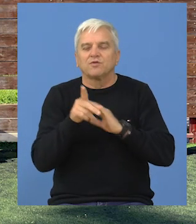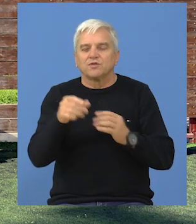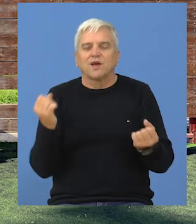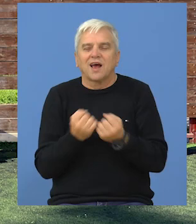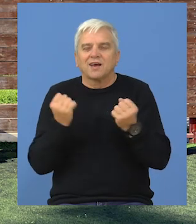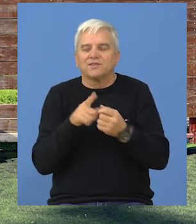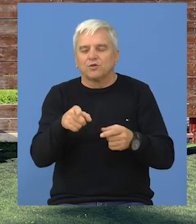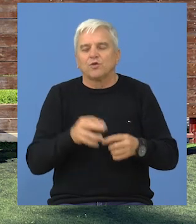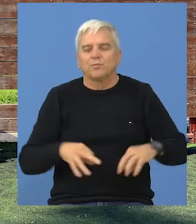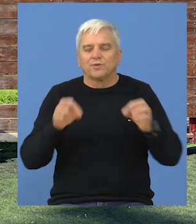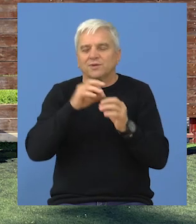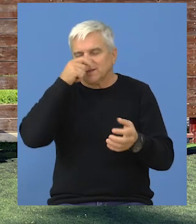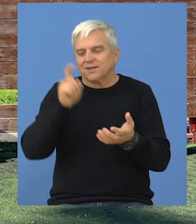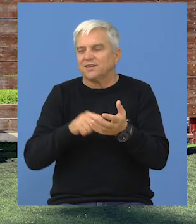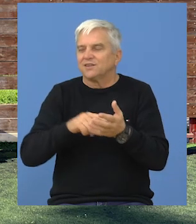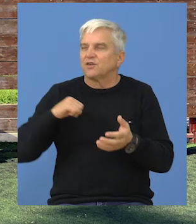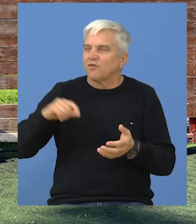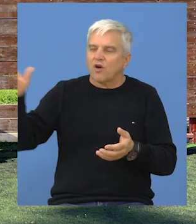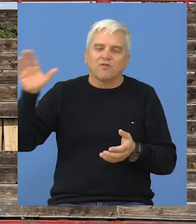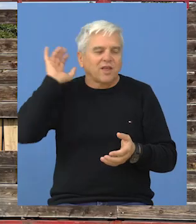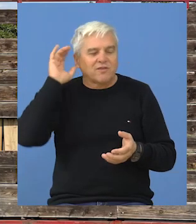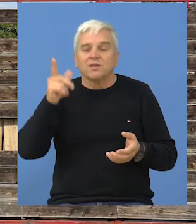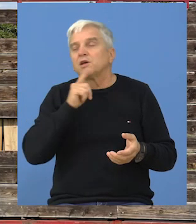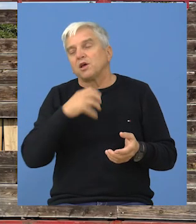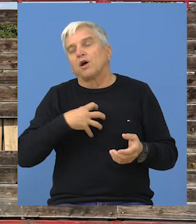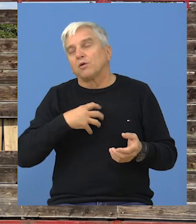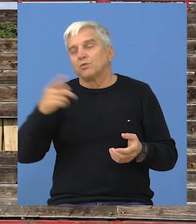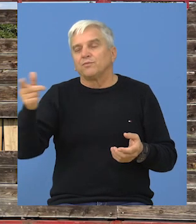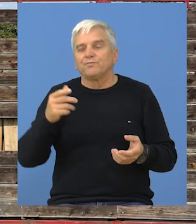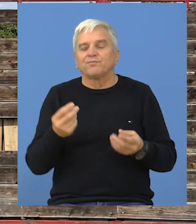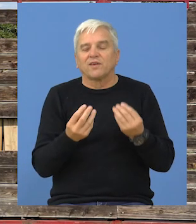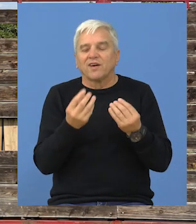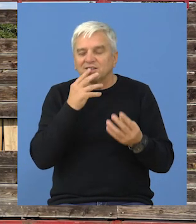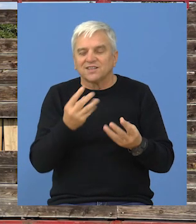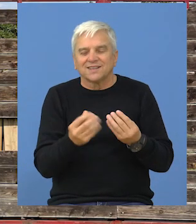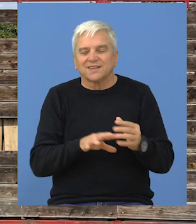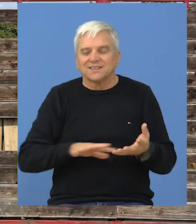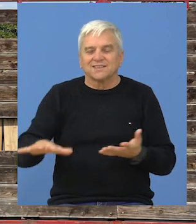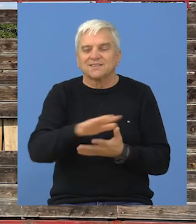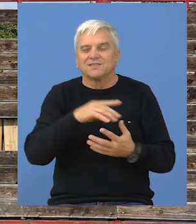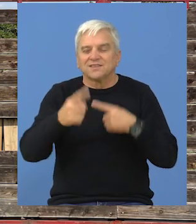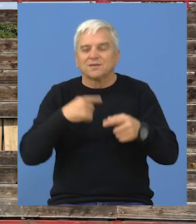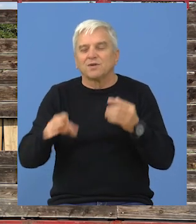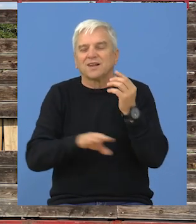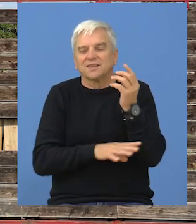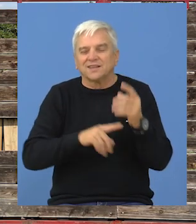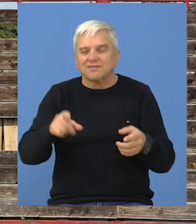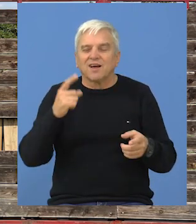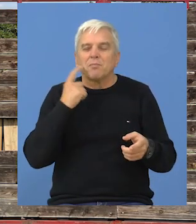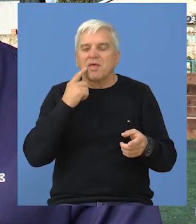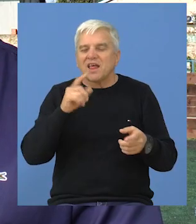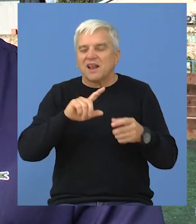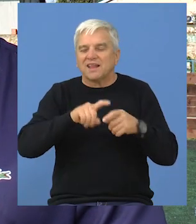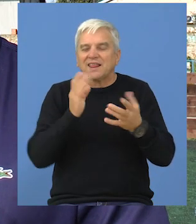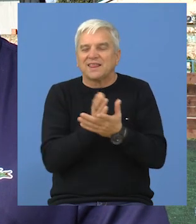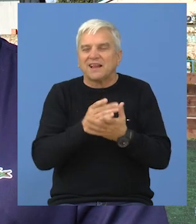realizaciju tog projekta zatraži od pokrajine ili republike. Do veštačkog terena za mali futbol, pored zamene drvenarije i